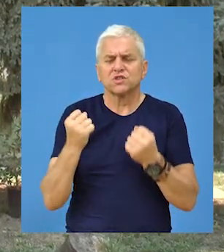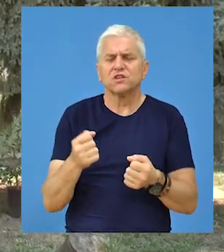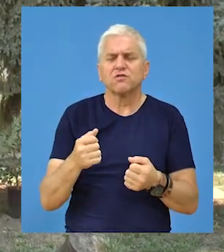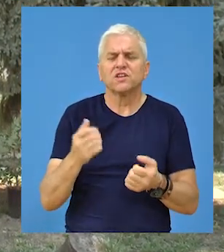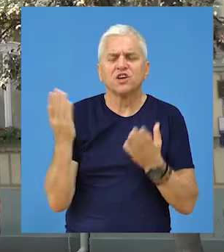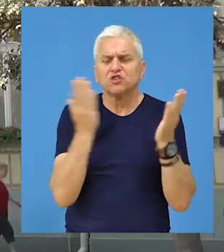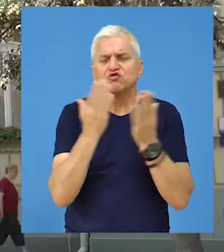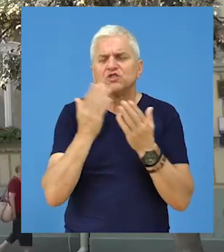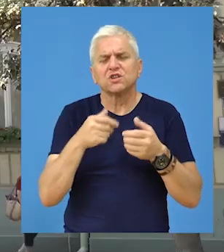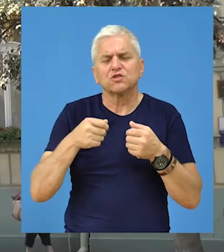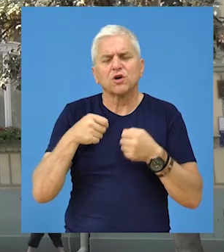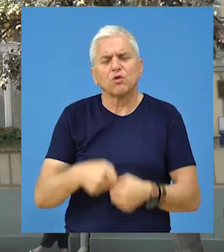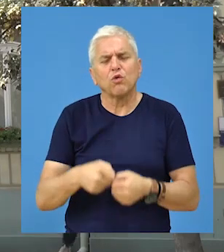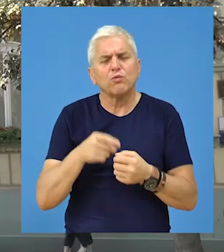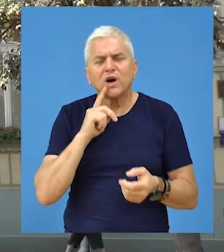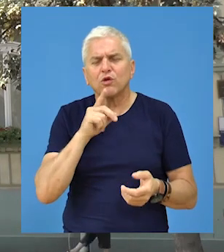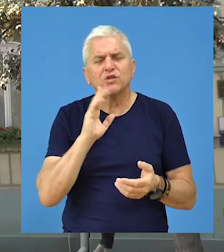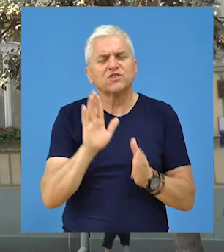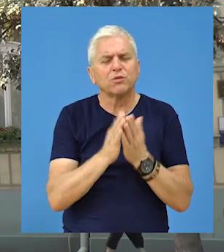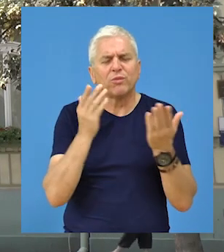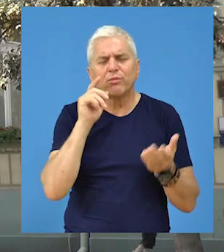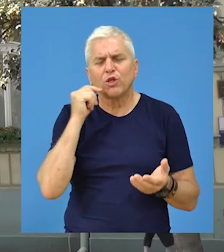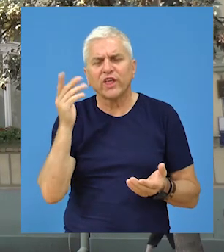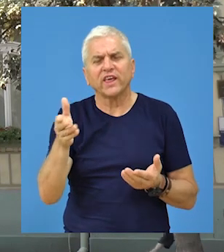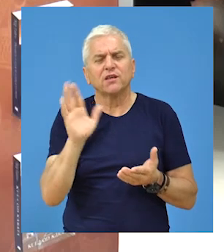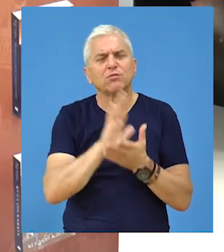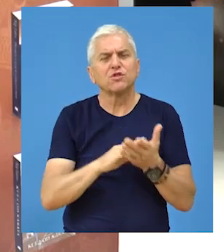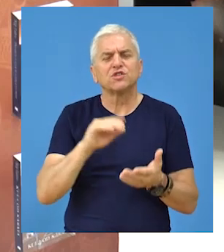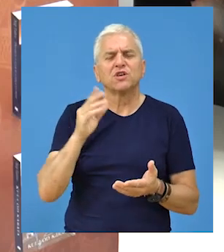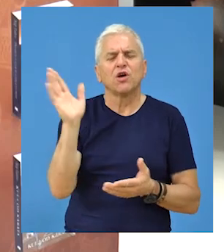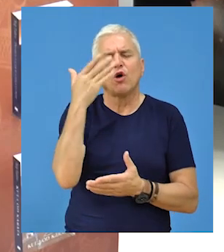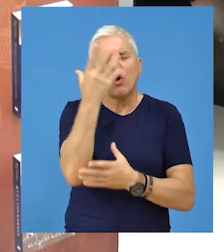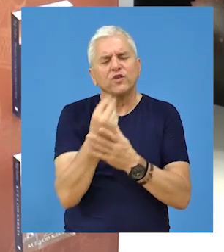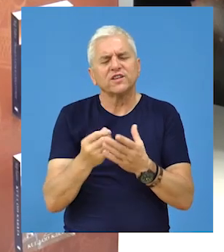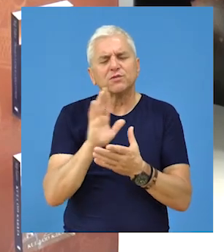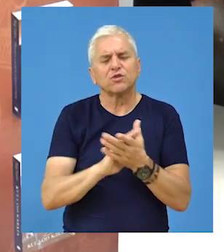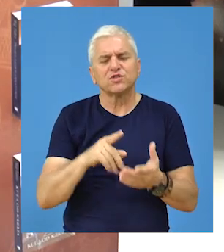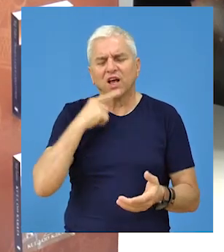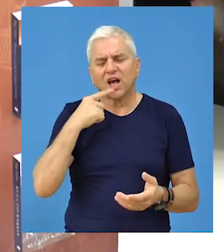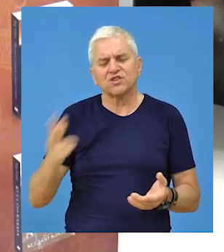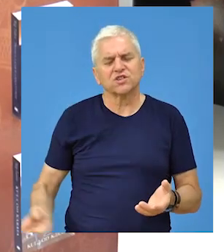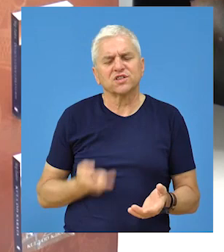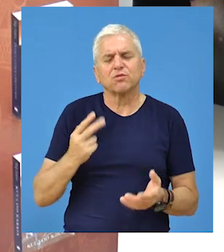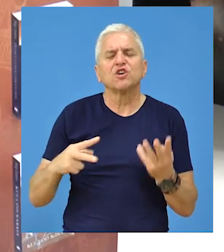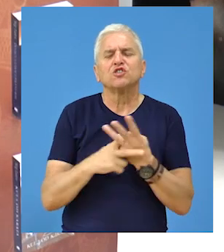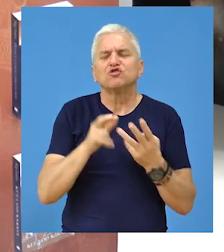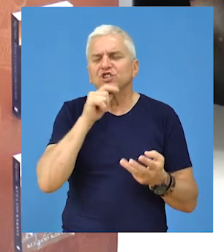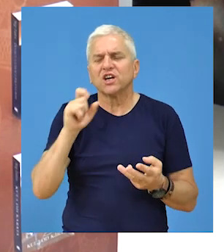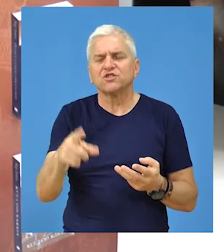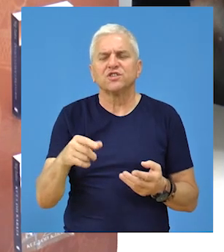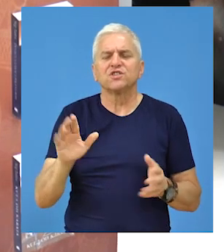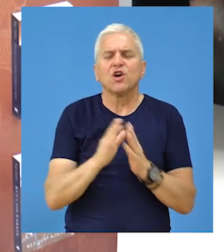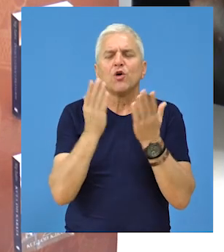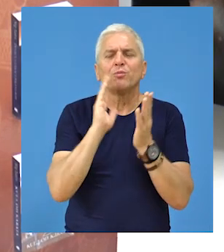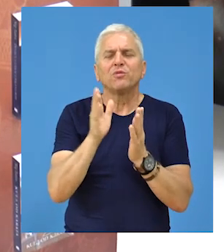čitalačkog kluba, koji će u biblioteci početi da funkcioniše od jeseni, sa ponosom ističe Šijačić. Inače